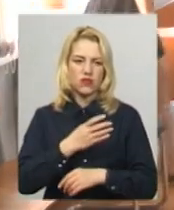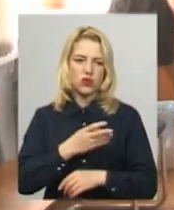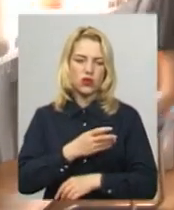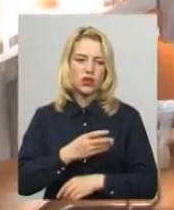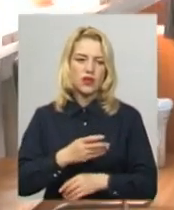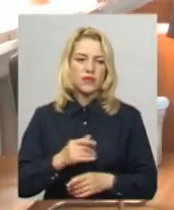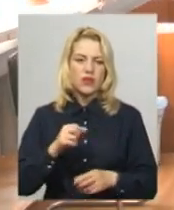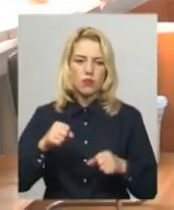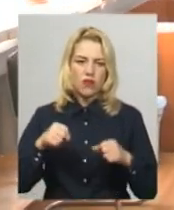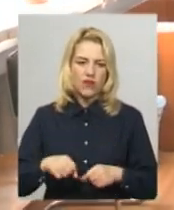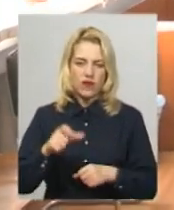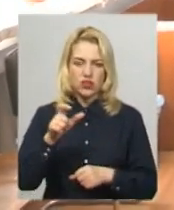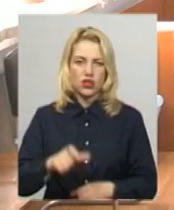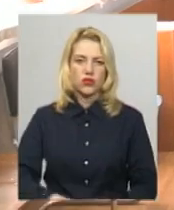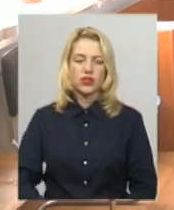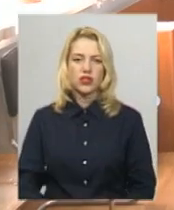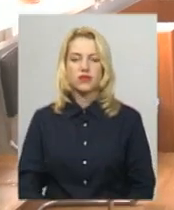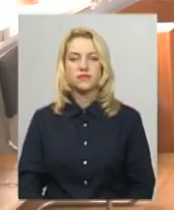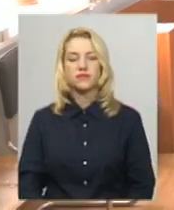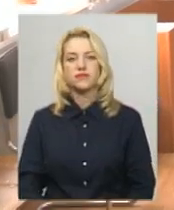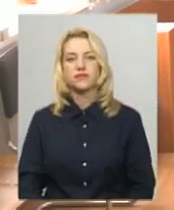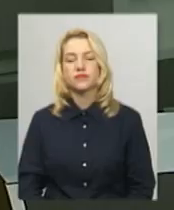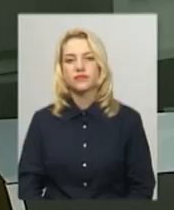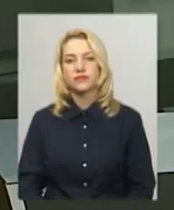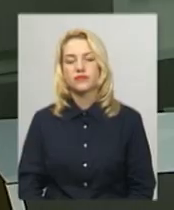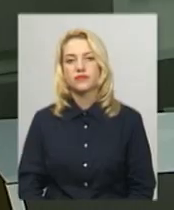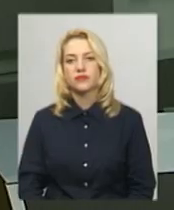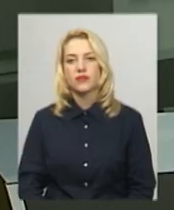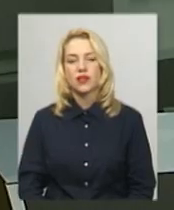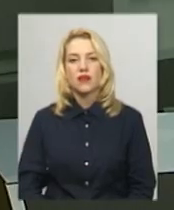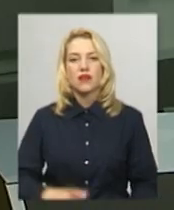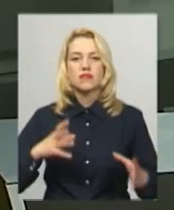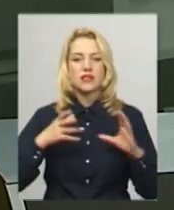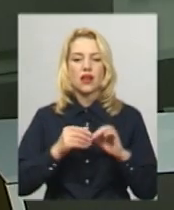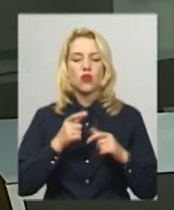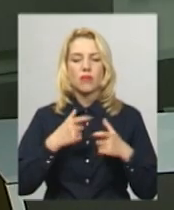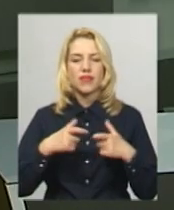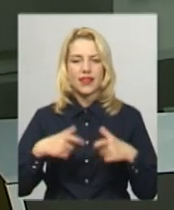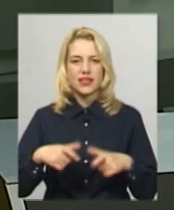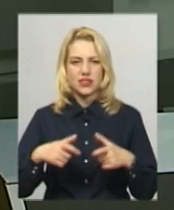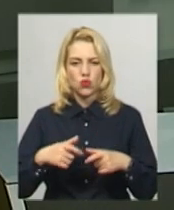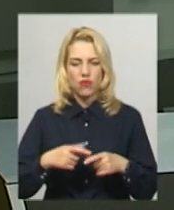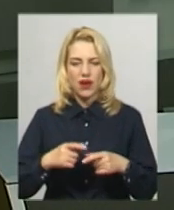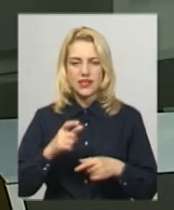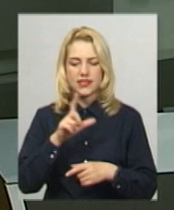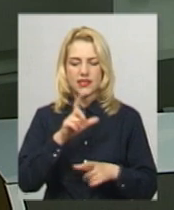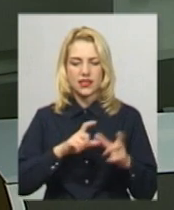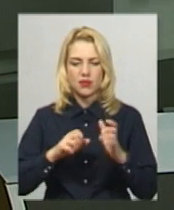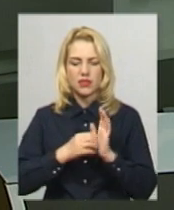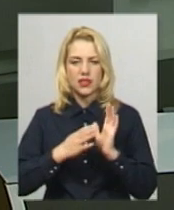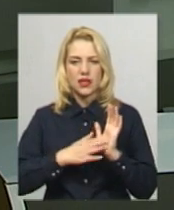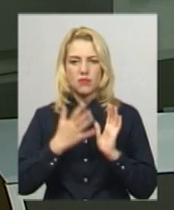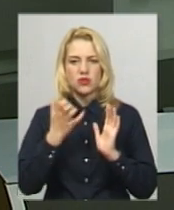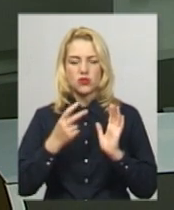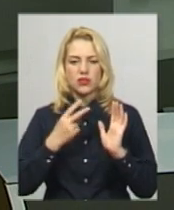особа. Михайло Жила, Іван Мовчан, новини Поділля, Центр. Загалом на тестування з хімії зареєструвалося 577